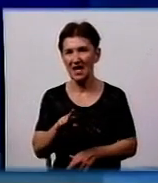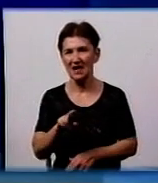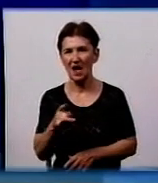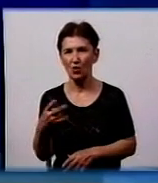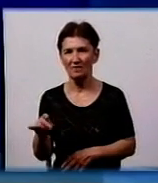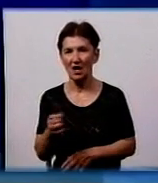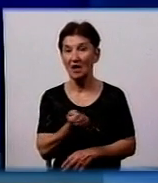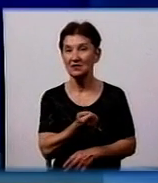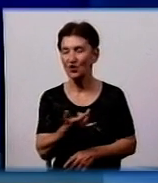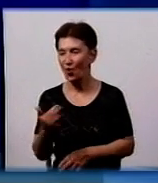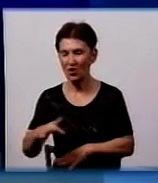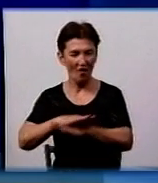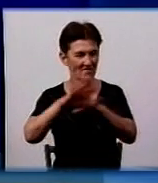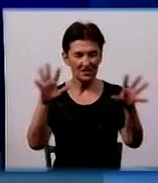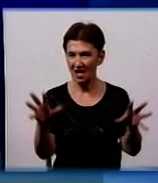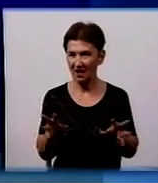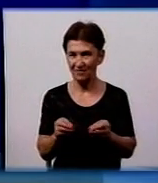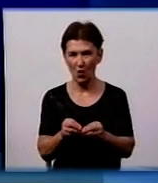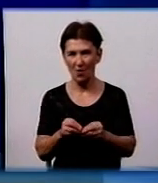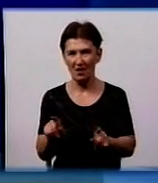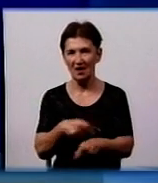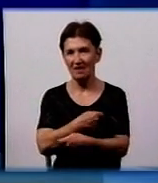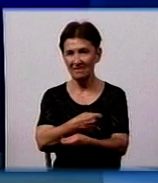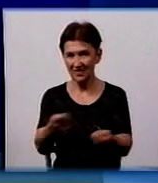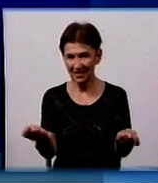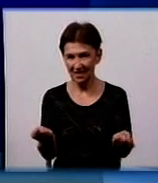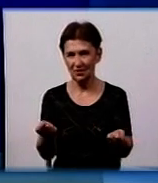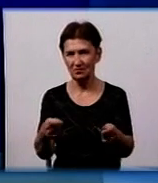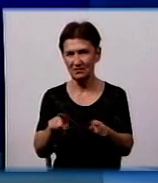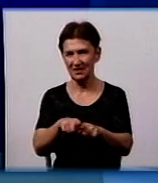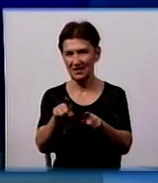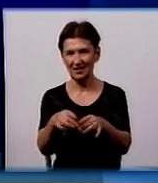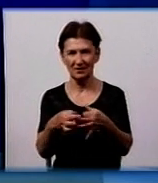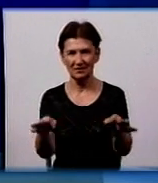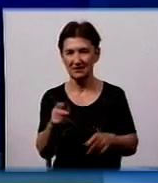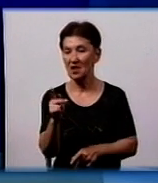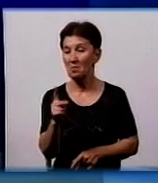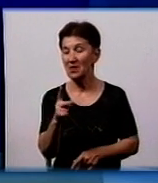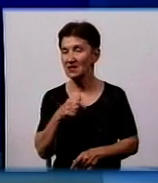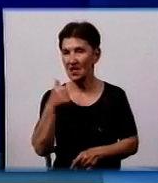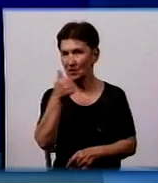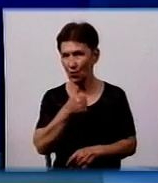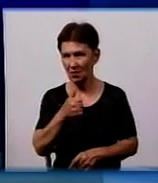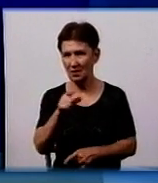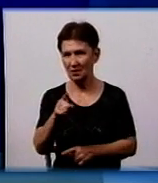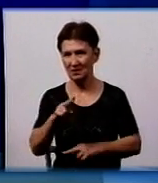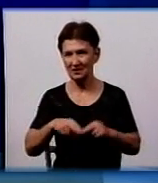видано паспортів прив'язки на розміщення мафів підприємству «Ятрань», за останні півтора року управління архітектури не дали відповіді.